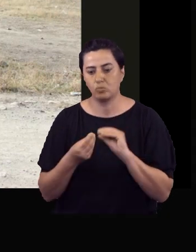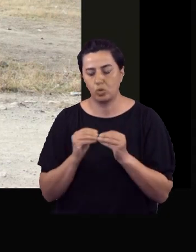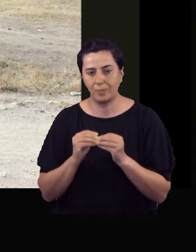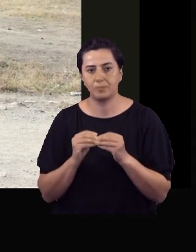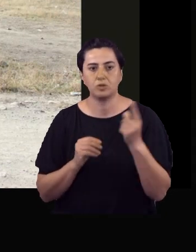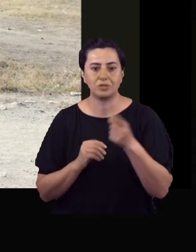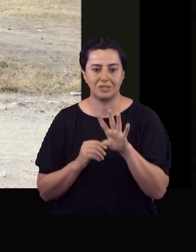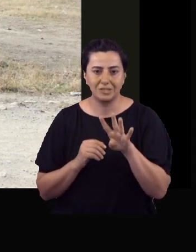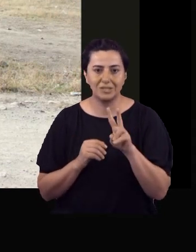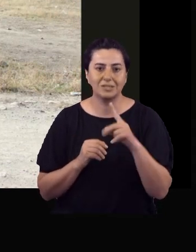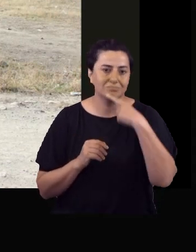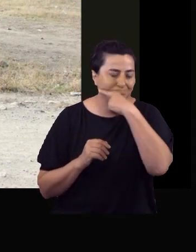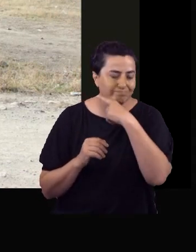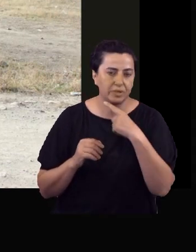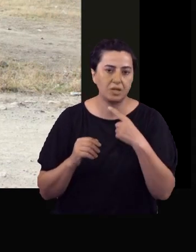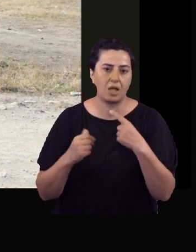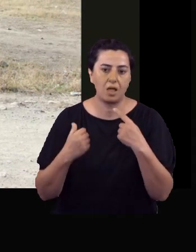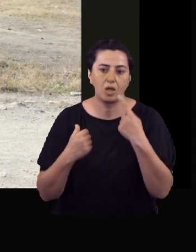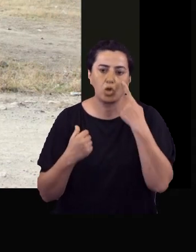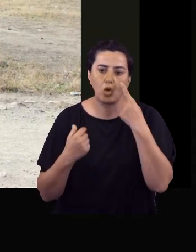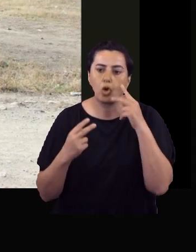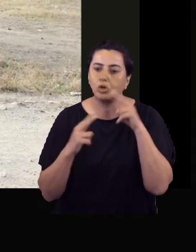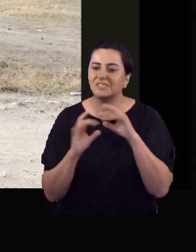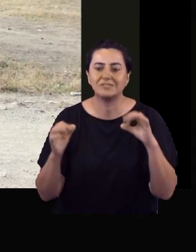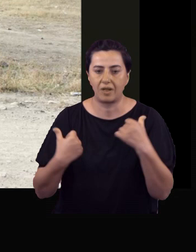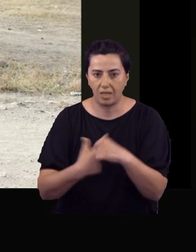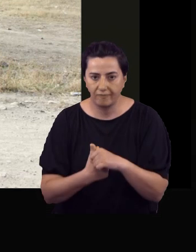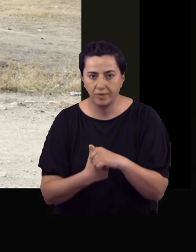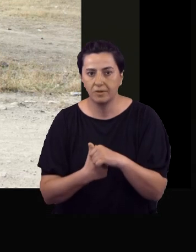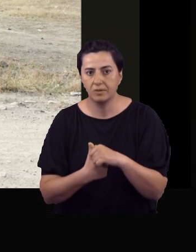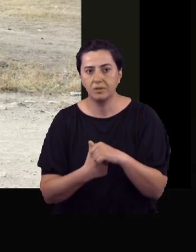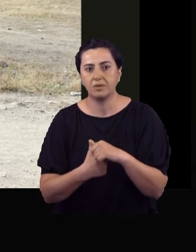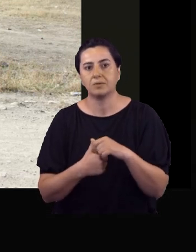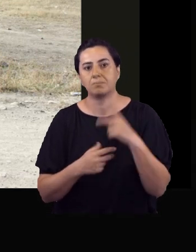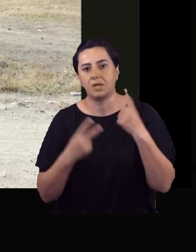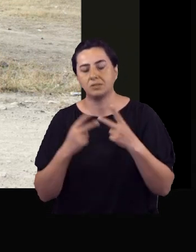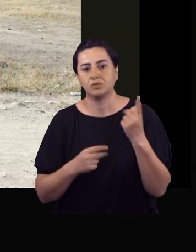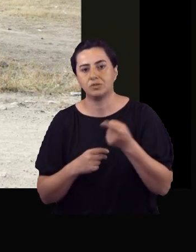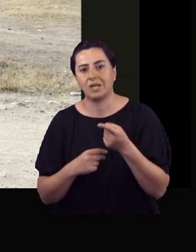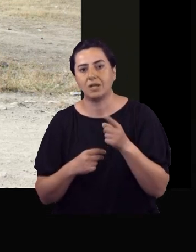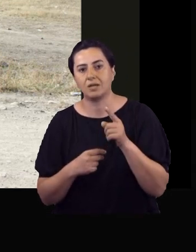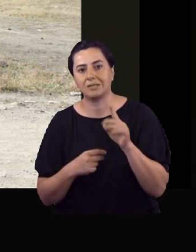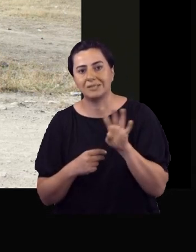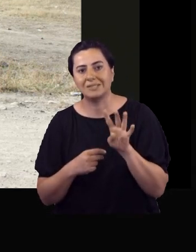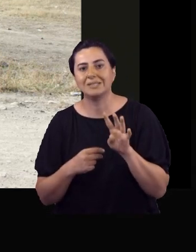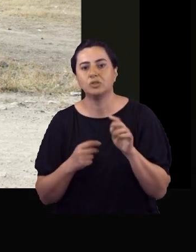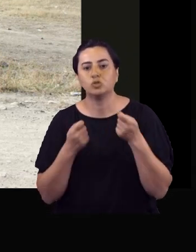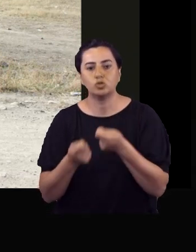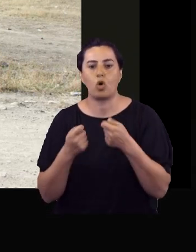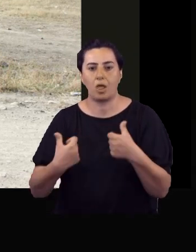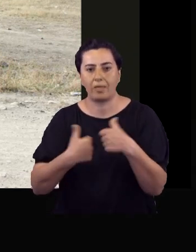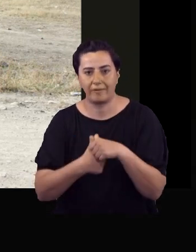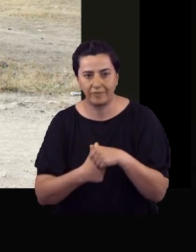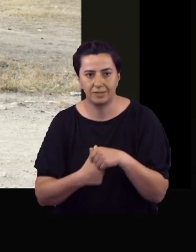%42'si görücü usulüyle evlendiğini, %13'ü de aslında zorla evlendiğini ifade etti. Ve